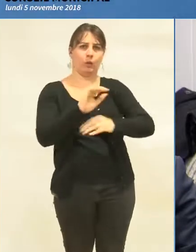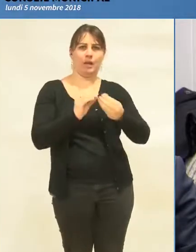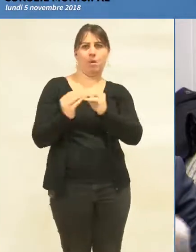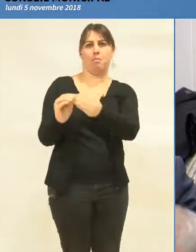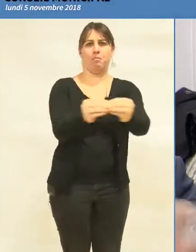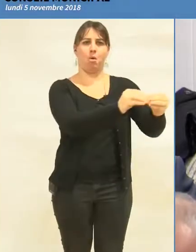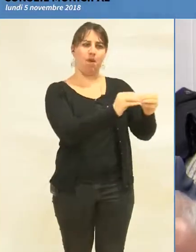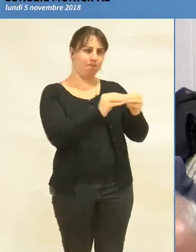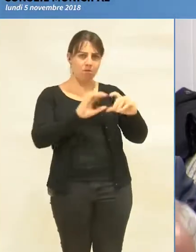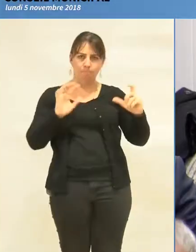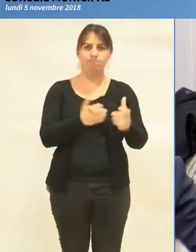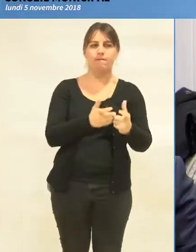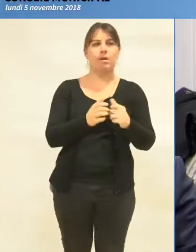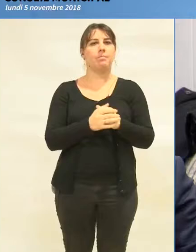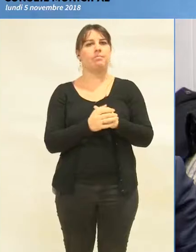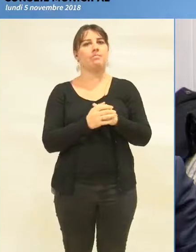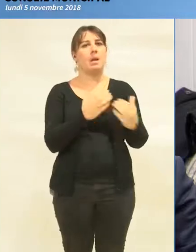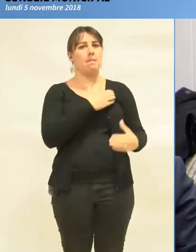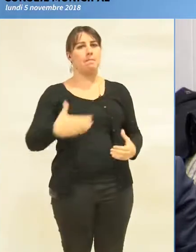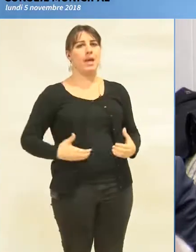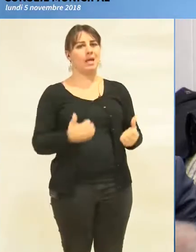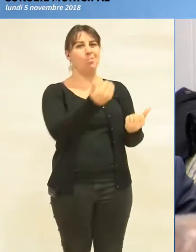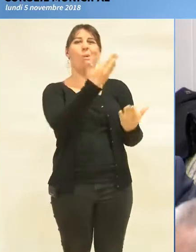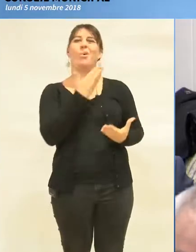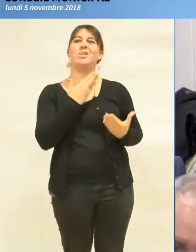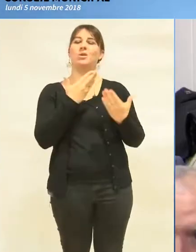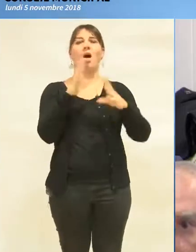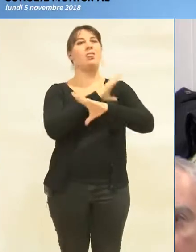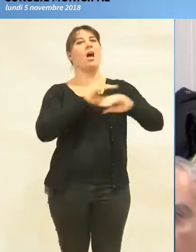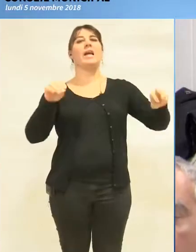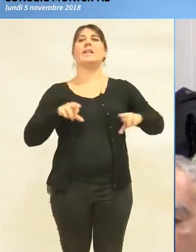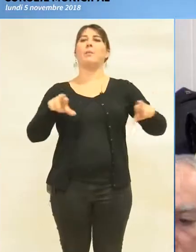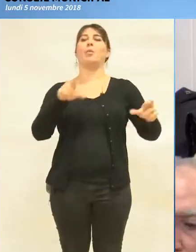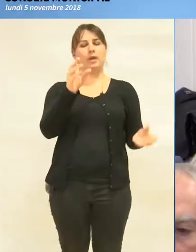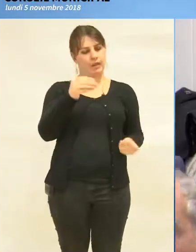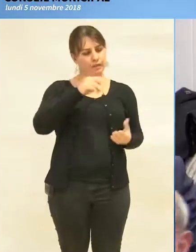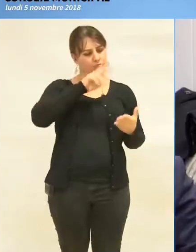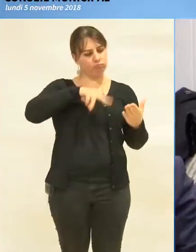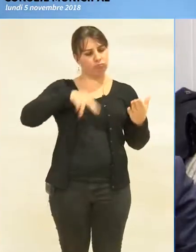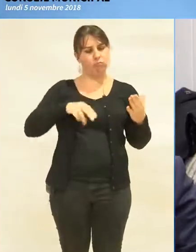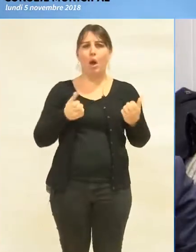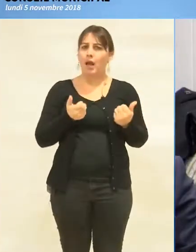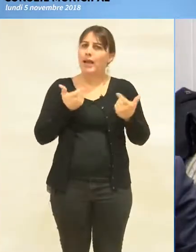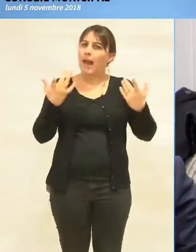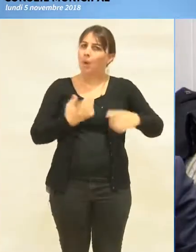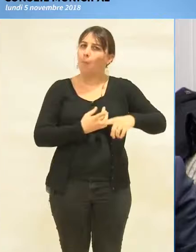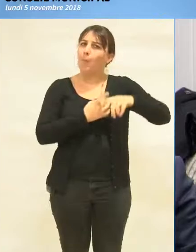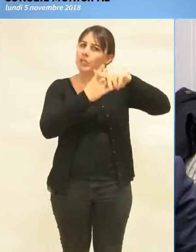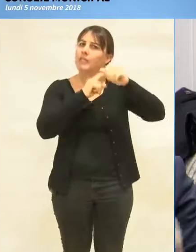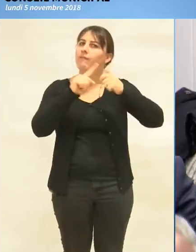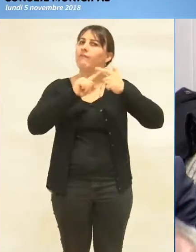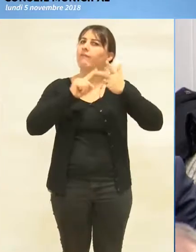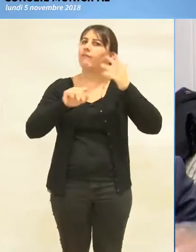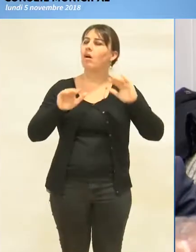avec attention les propositions de la mairie sur la tranquillité publique. Il y a quelques points positifs, notamment